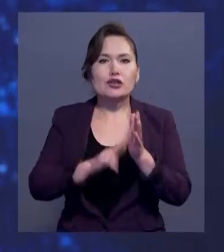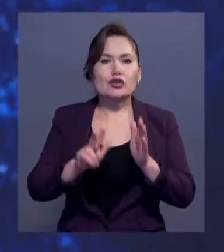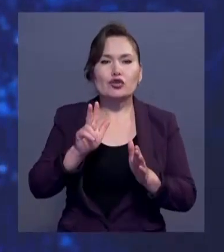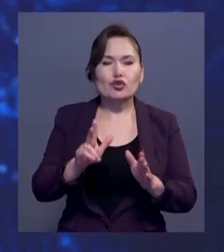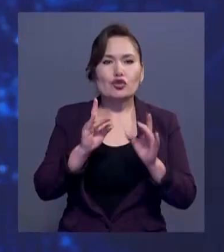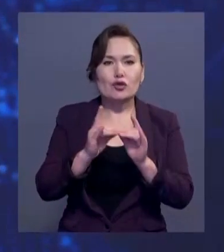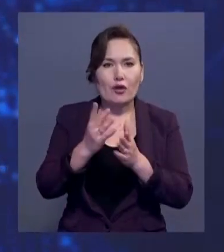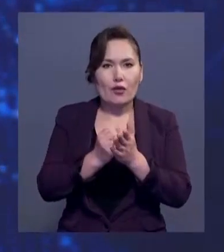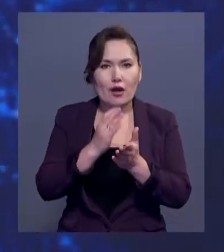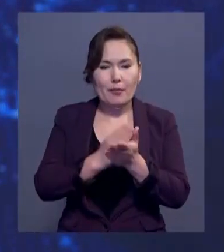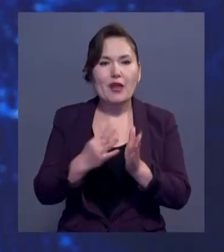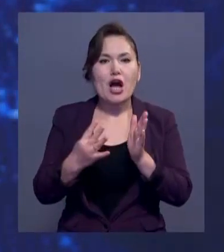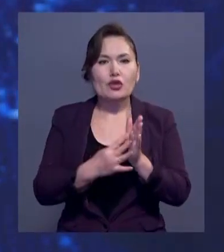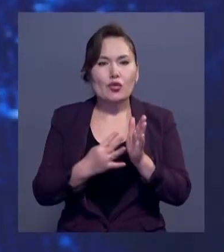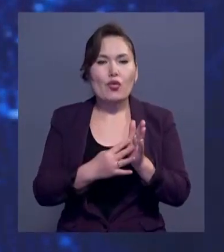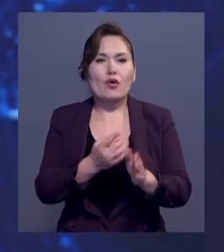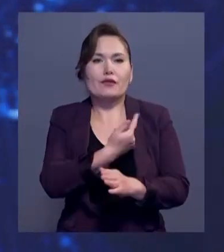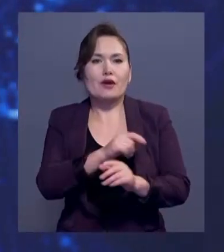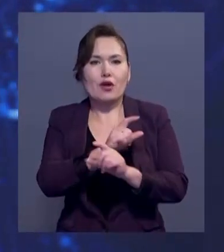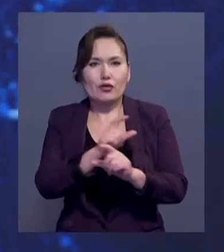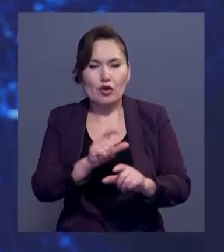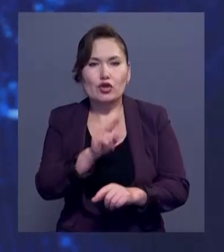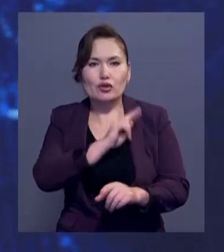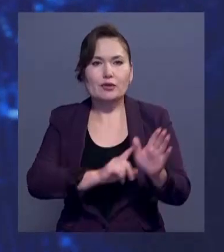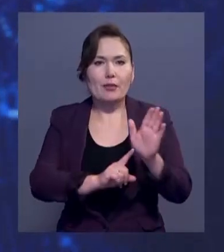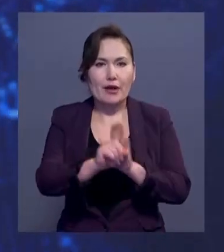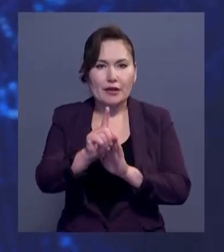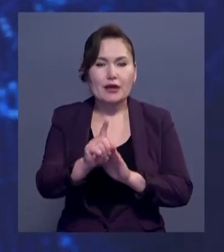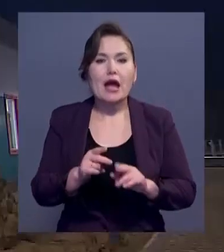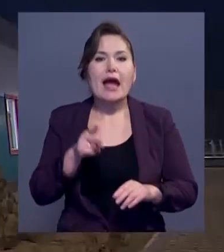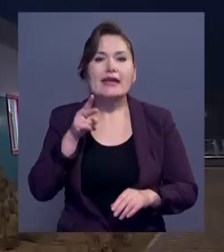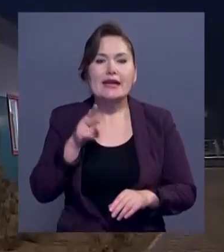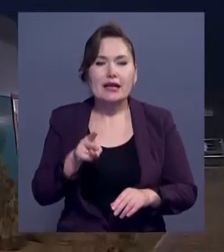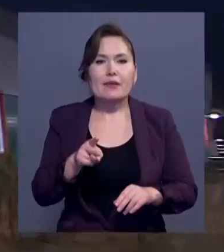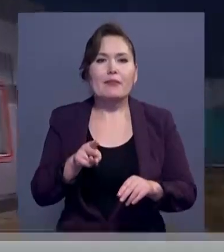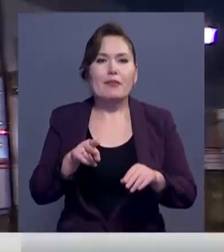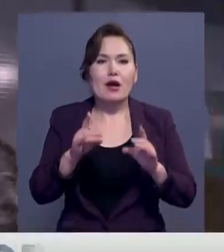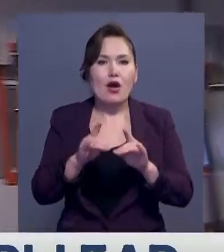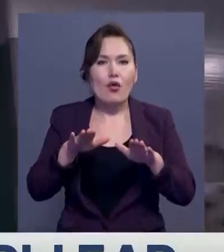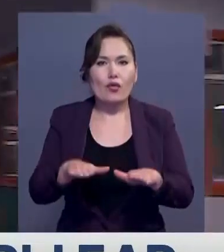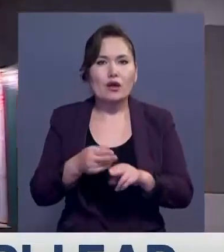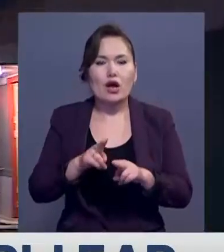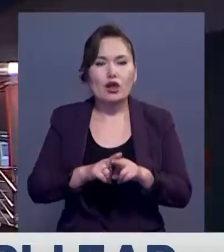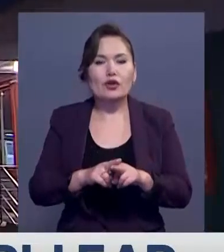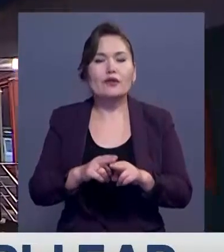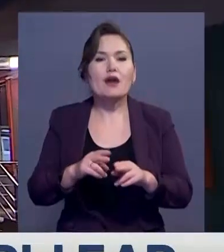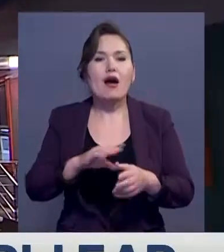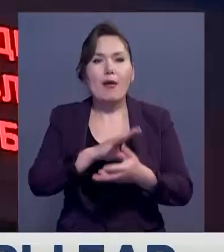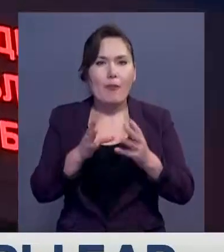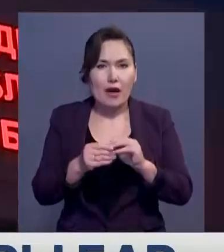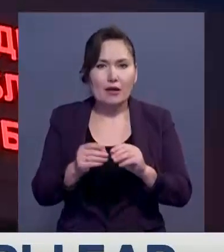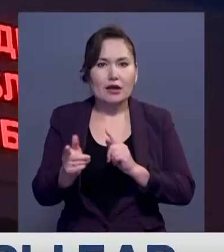ҚАРМІ СЫЗДАРТ КЕЛЕЙФЕРДЕ Бұған қоса, 2000 орындық 11 резервтік сатсанар